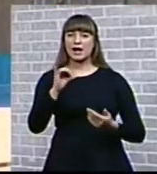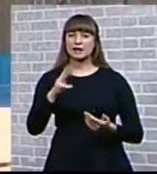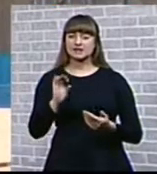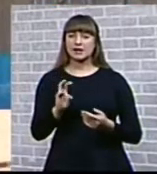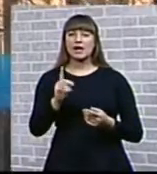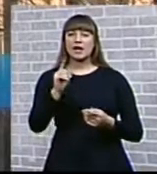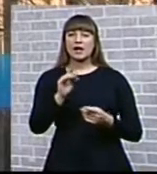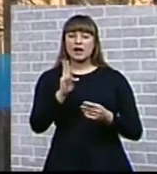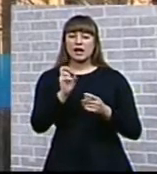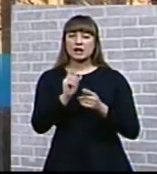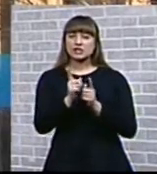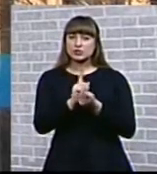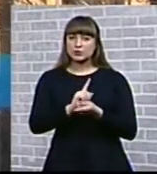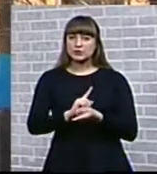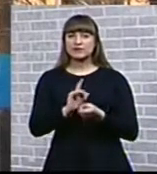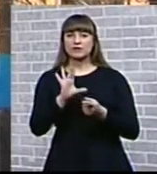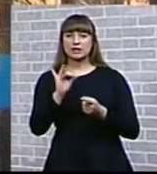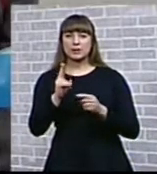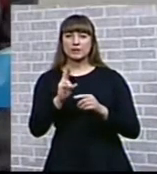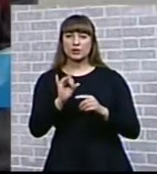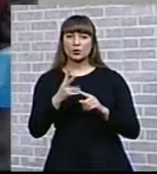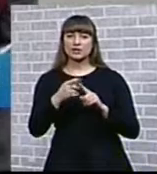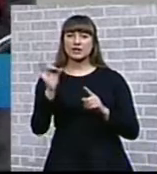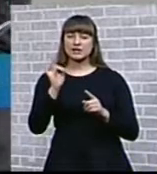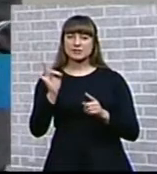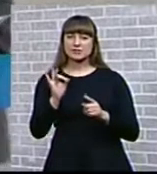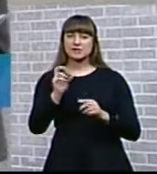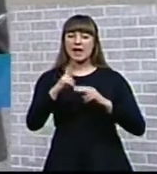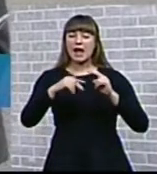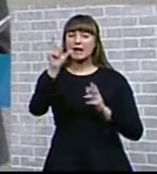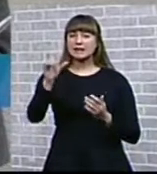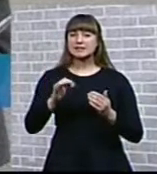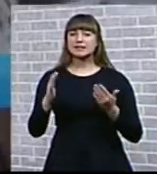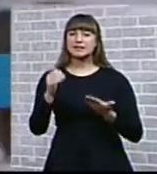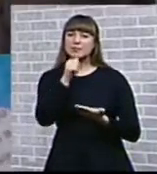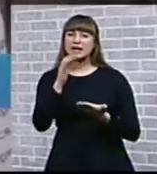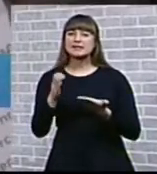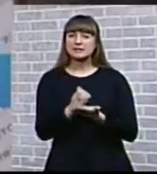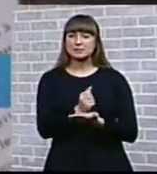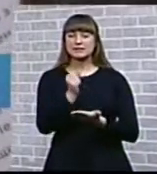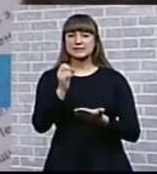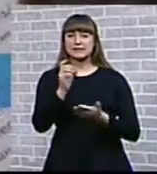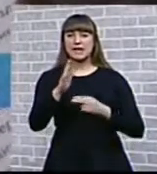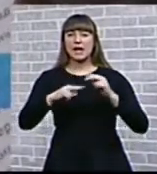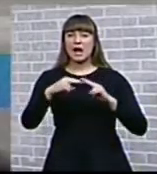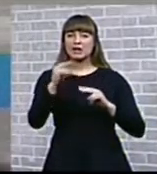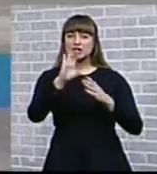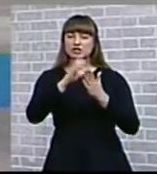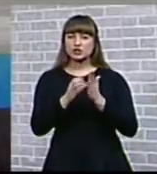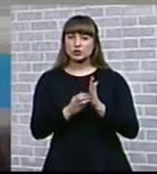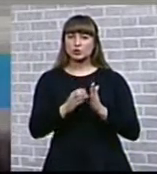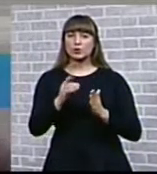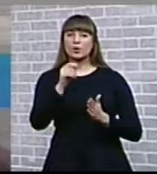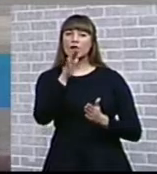Конструктивный подход к конструктивизму. Ростовский архитектор пытается спасти архитектуру эпохи авангарда. Это была